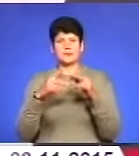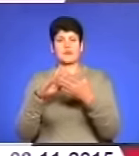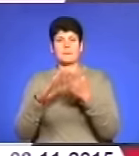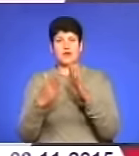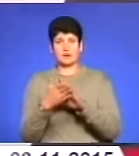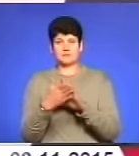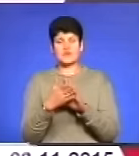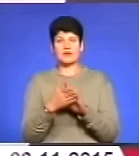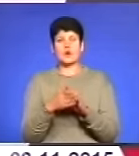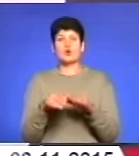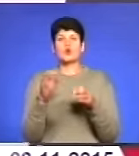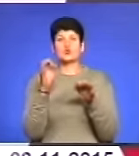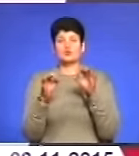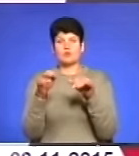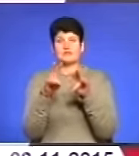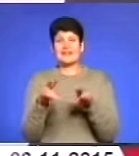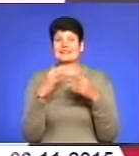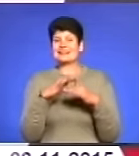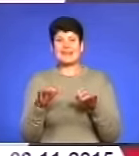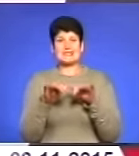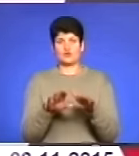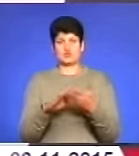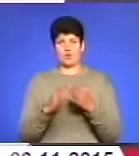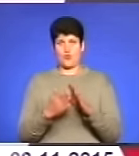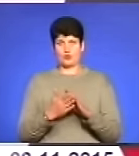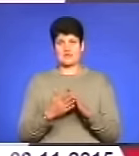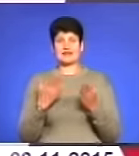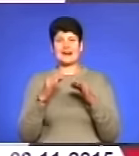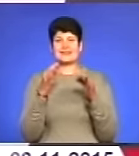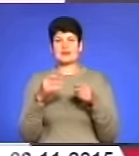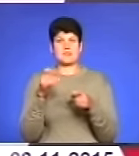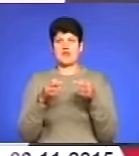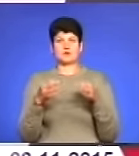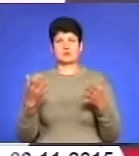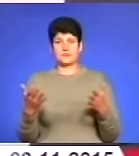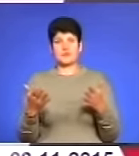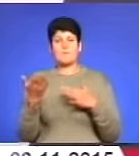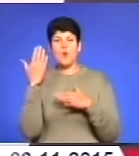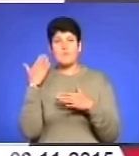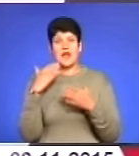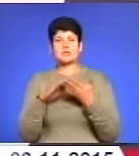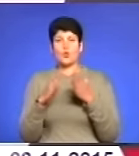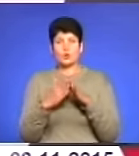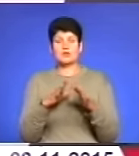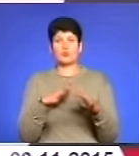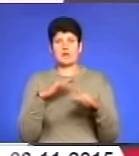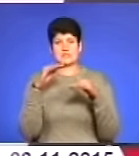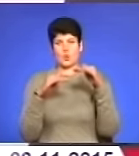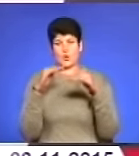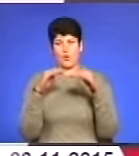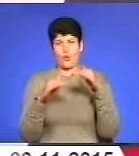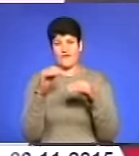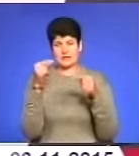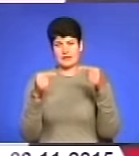угода недіюча. Є станом на сьогоднішній день діюча угода, яка ніким не оскаржувалася. Попередня угода була коригована і станом на